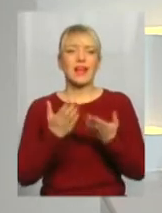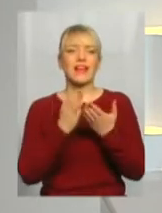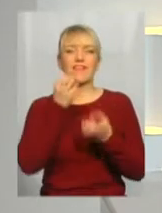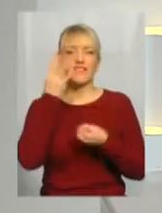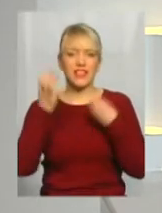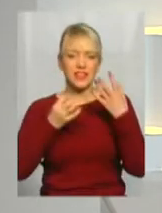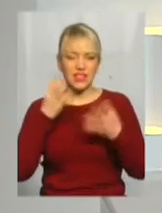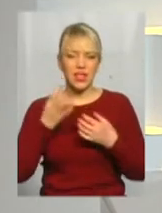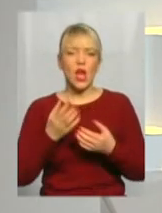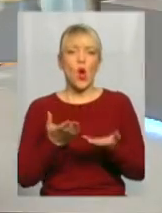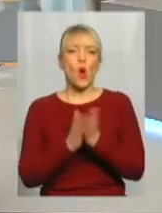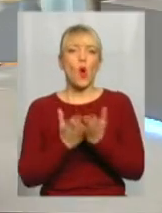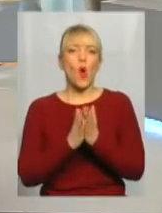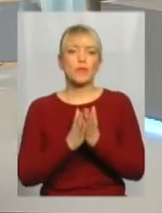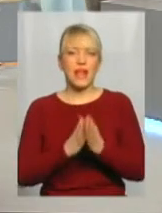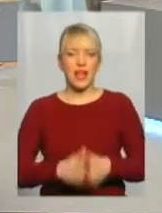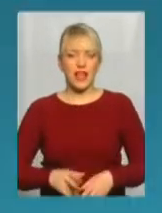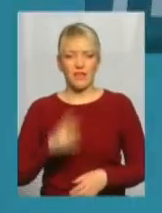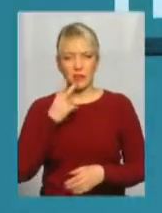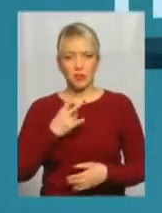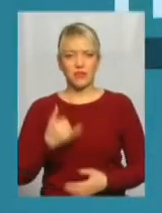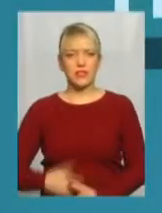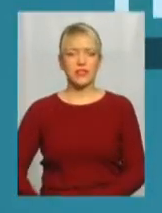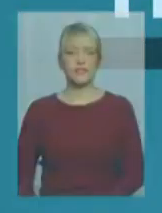робочі фрагменти запису у радіостудії. Давайте подивимось.